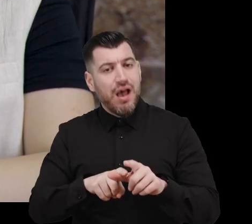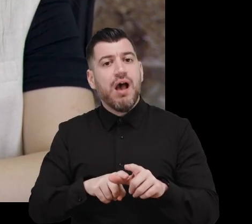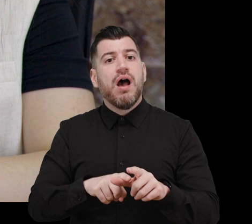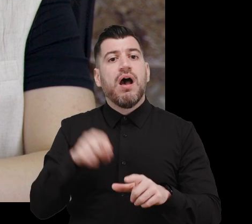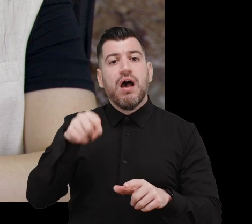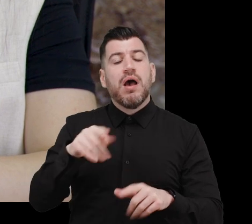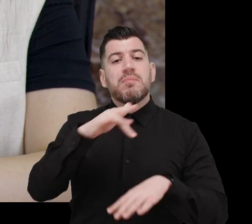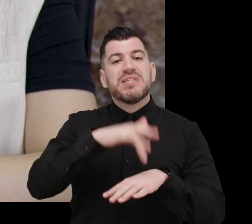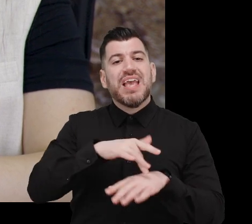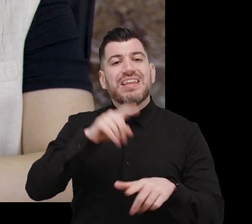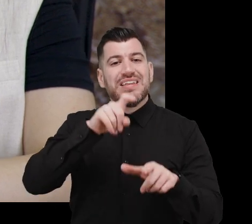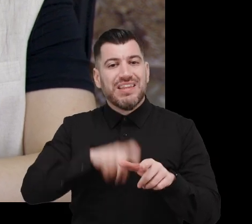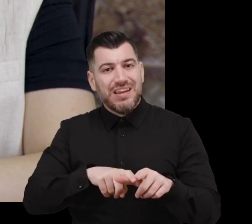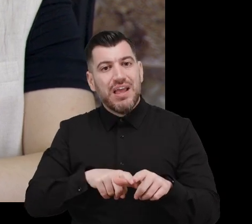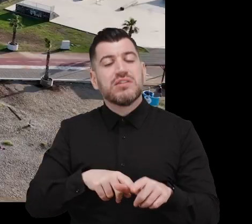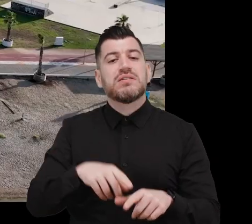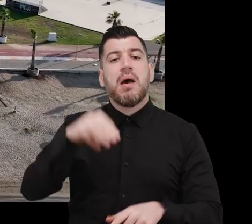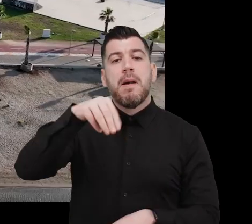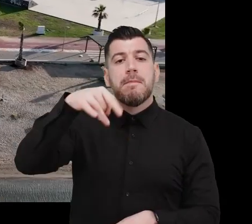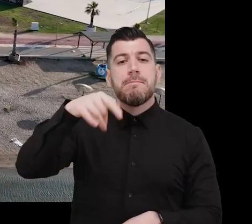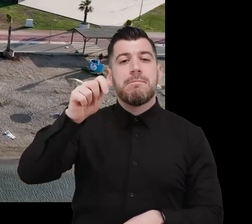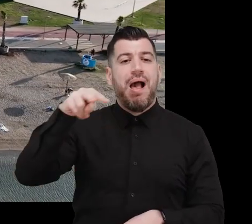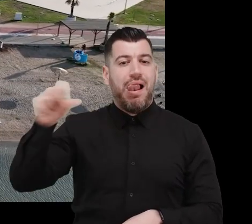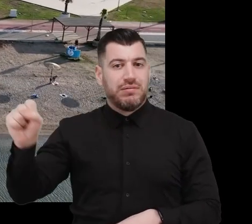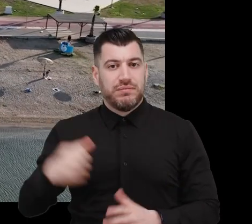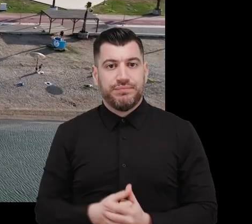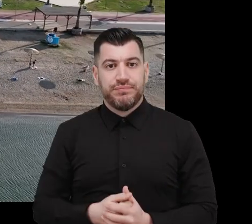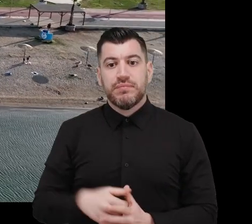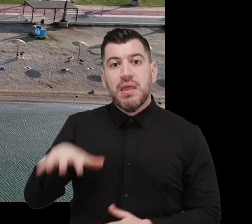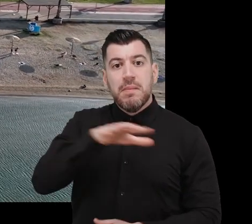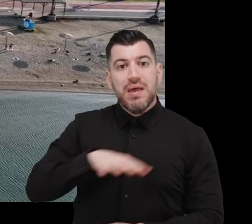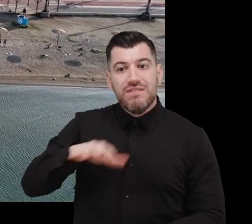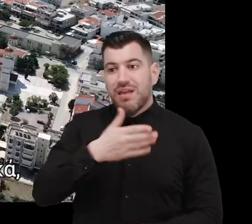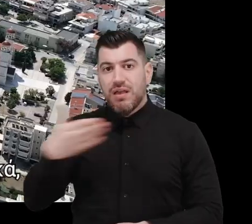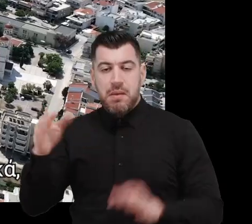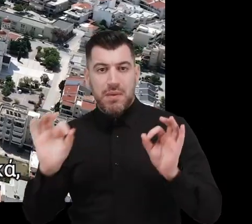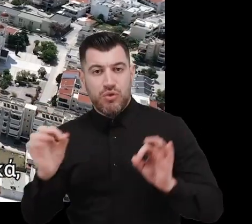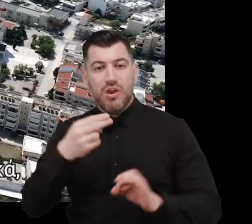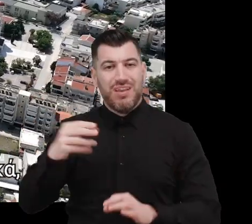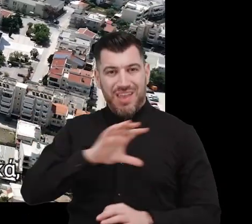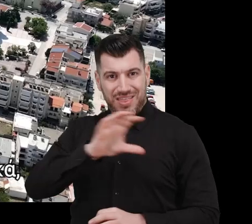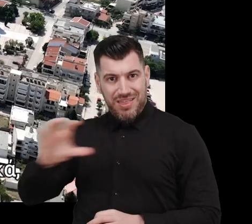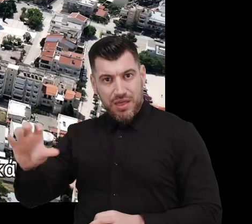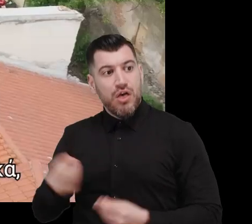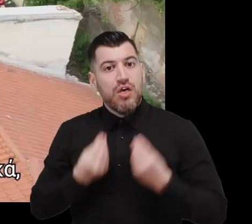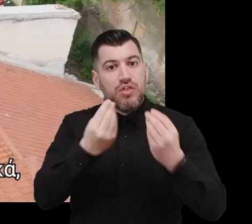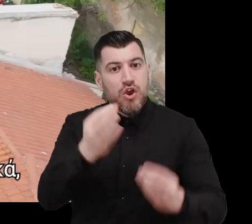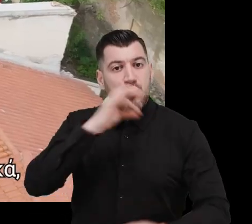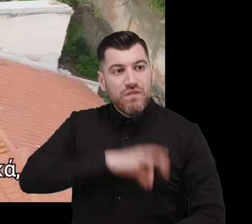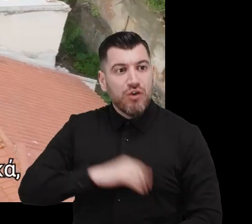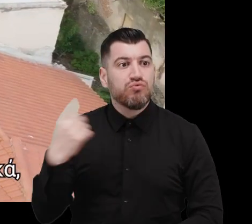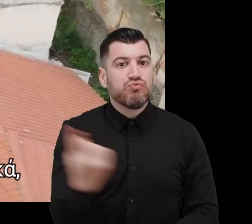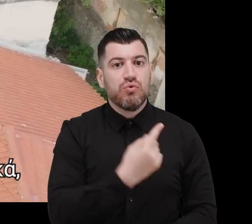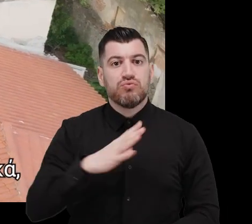Διαπολιτισμικής Ψυχιατρικής και Περίθελψης Κοστής Μπάλας. Στην περιφέρεια Ανατολικής Μακεδονίας και Θράκης, ωφελούμε τους ανθρώπους μας άμεσα,